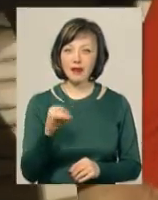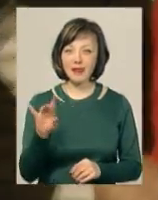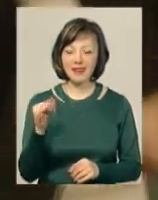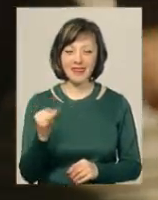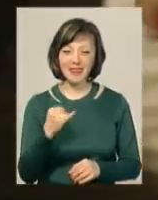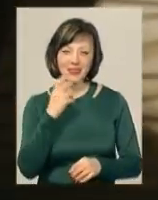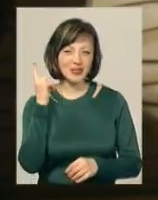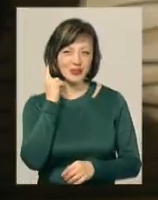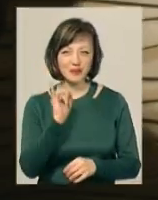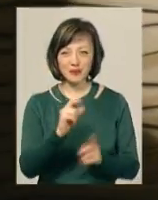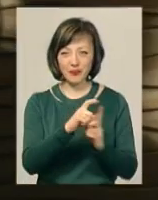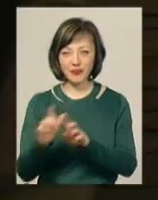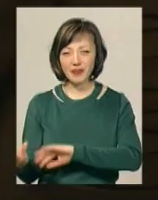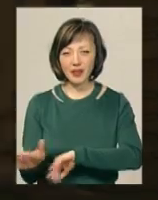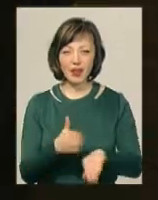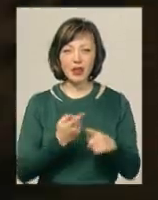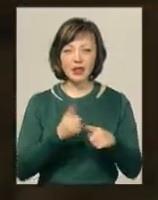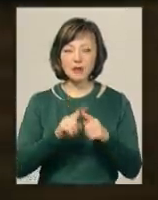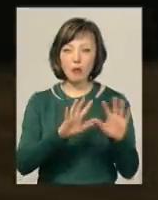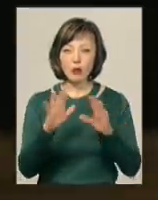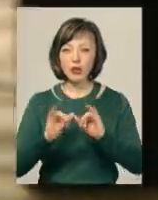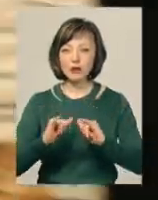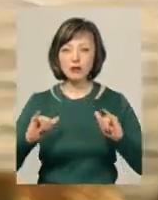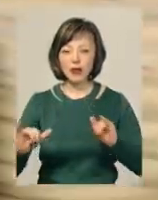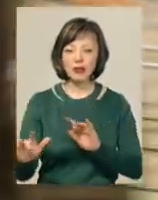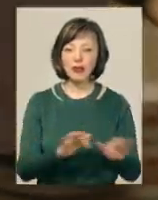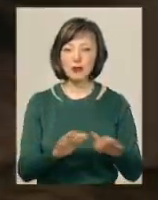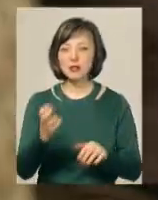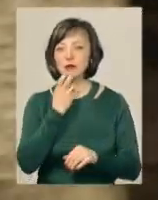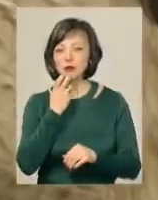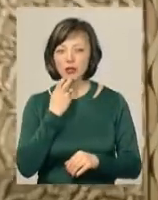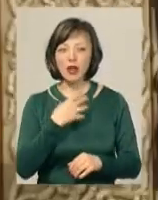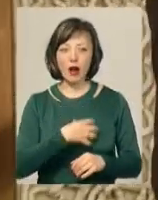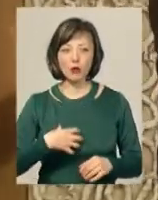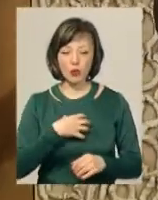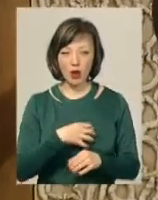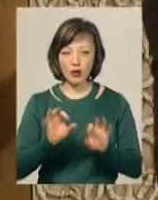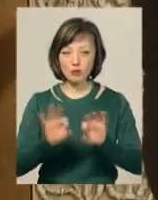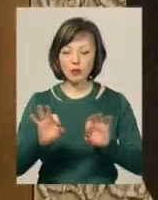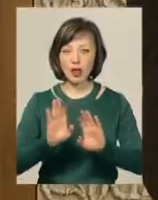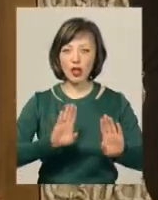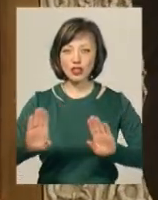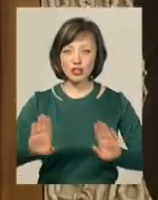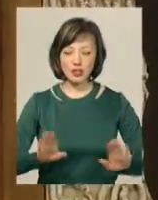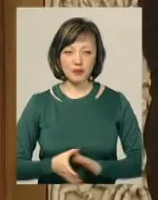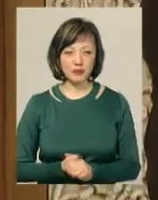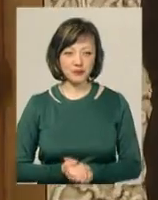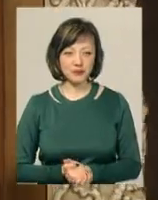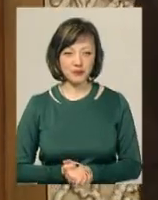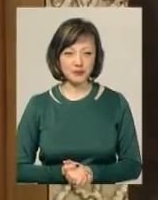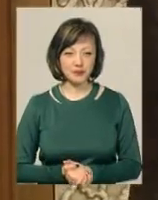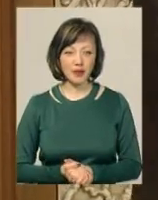Події у п'єсі «Божевільна ніч» або номер 13 розвиваються динамічно, вони смічні і актуальні, розповідає режисер-постановник Дмитро